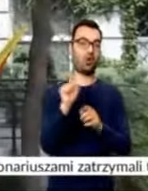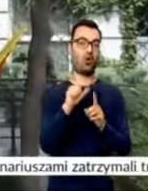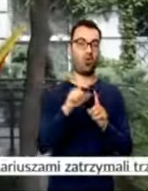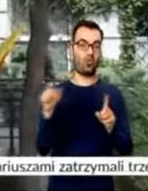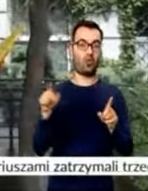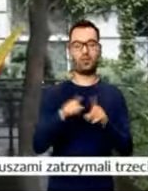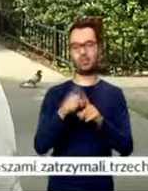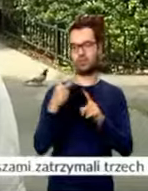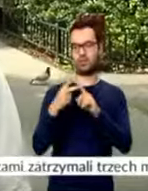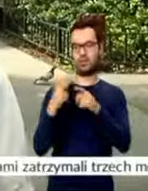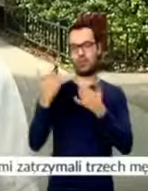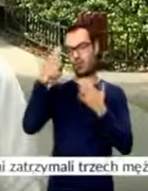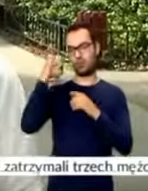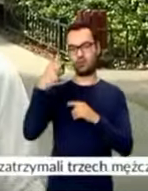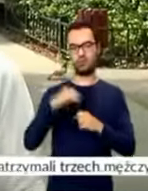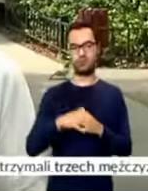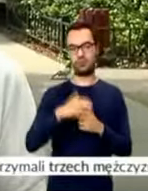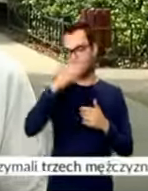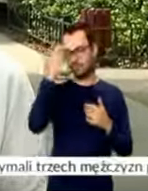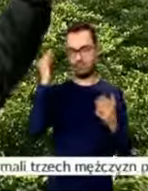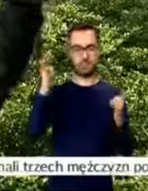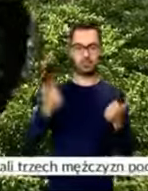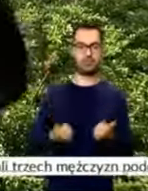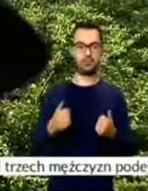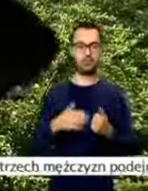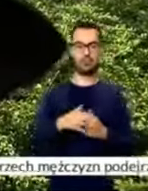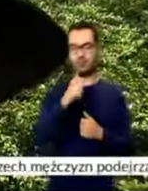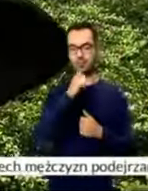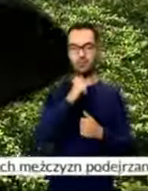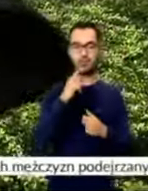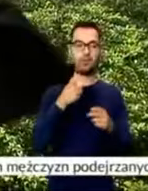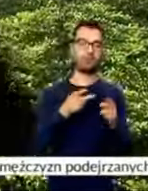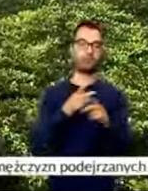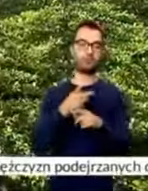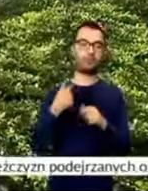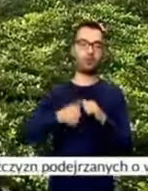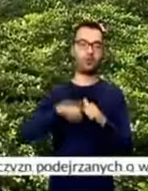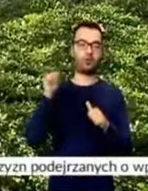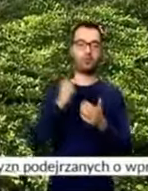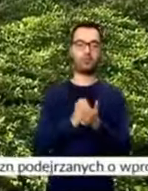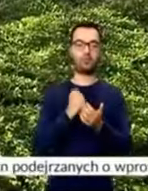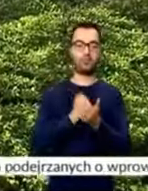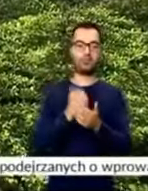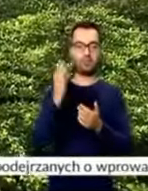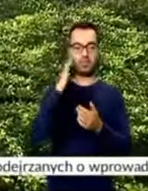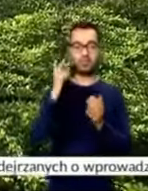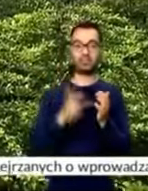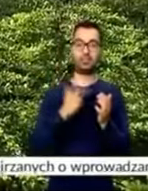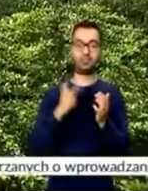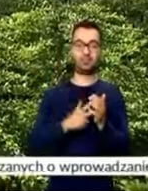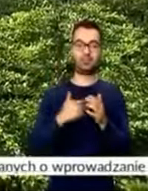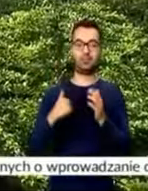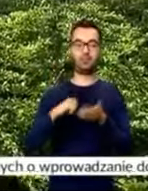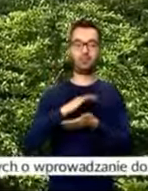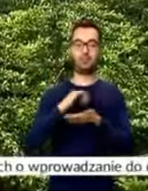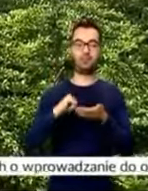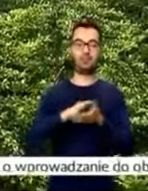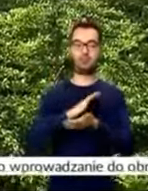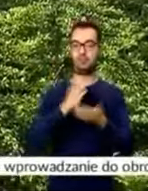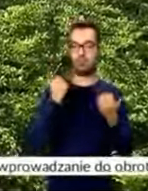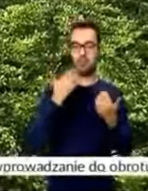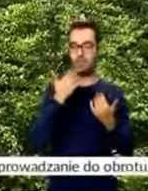dwóch nieznanych osób. Nie wiem jak to się stało. Próbowałem się tu dostać w zeszłym roku w sprawie mieszkania trzy razy. Trzy razy było niema